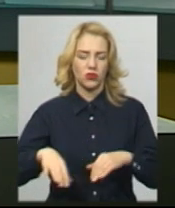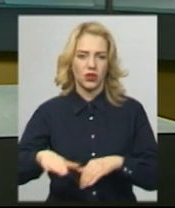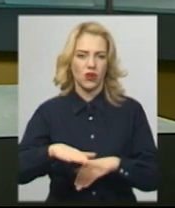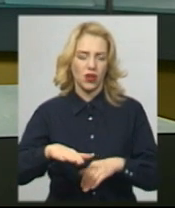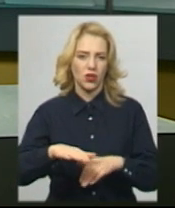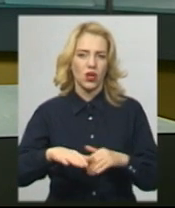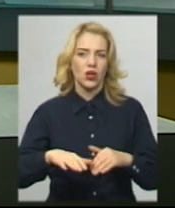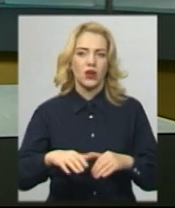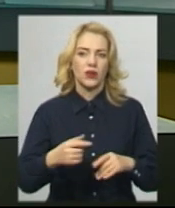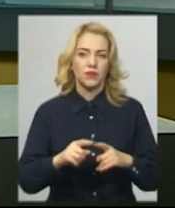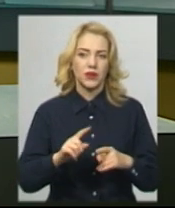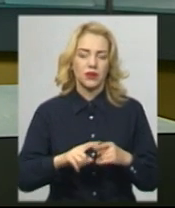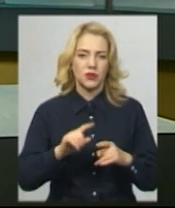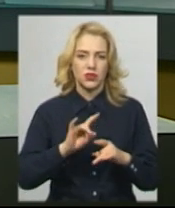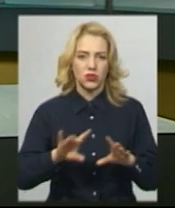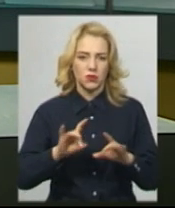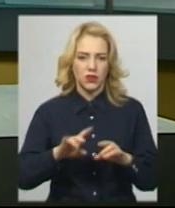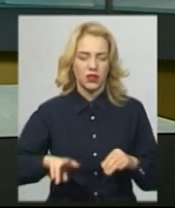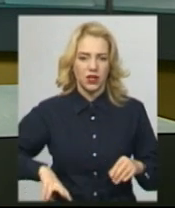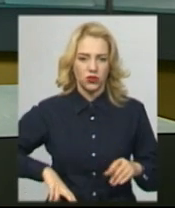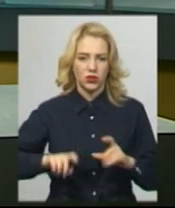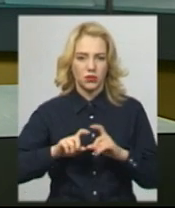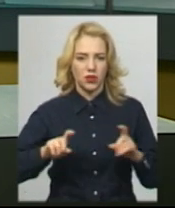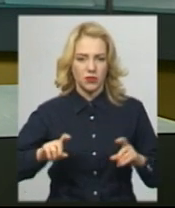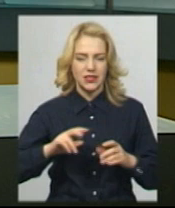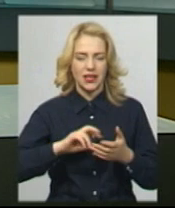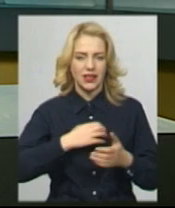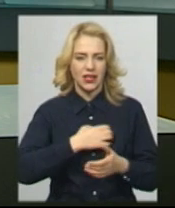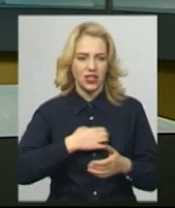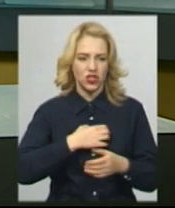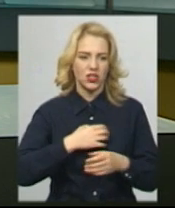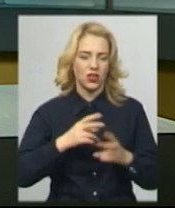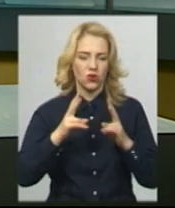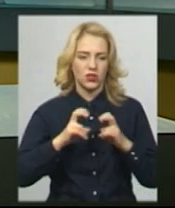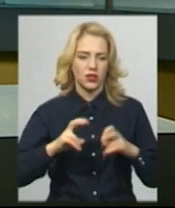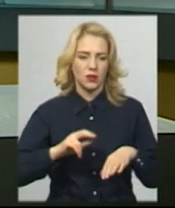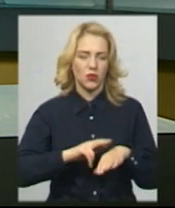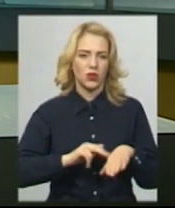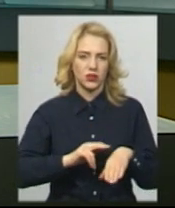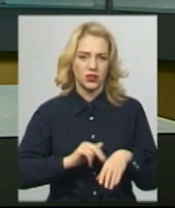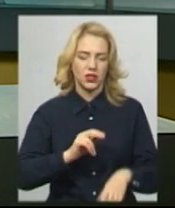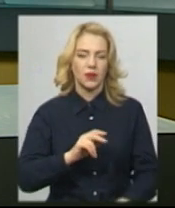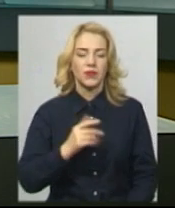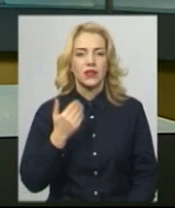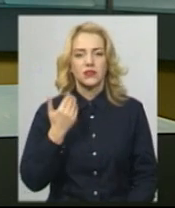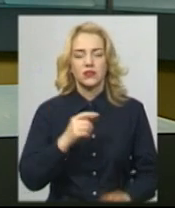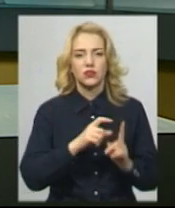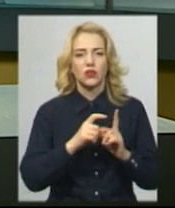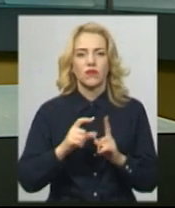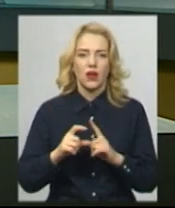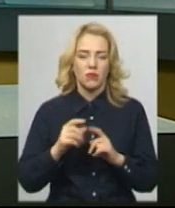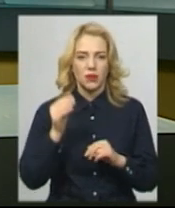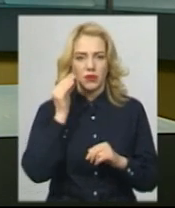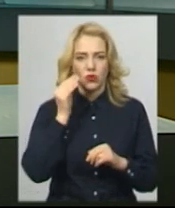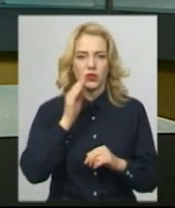розповідає речниця Департаменту стратегічних розслідувань Національної поліції України Наталія Калиновська. За її словами, підозрювана